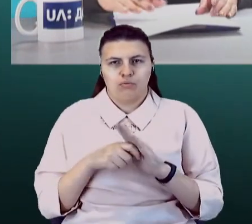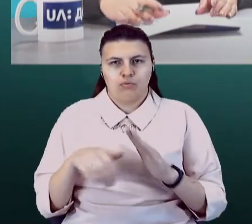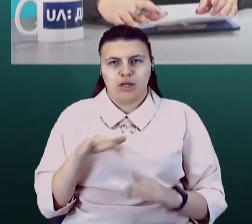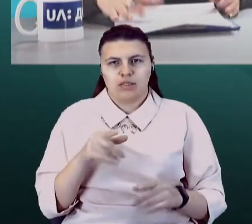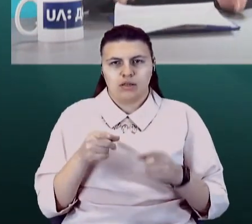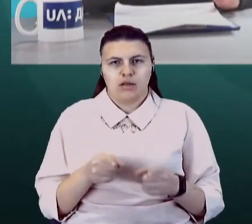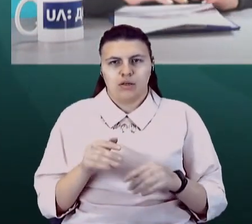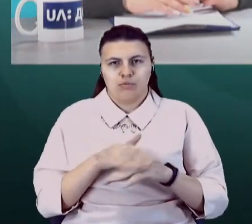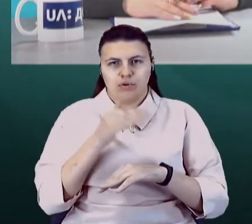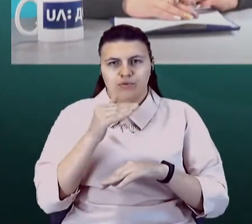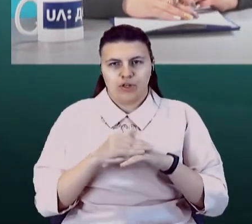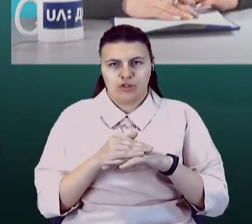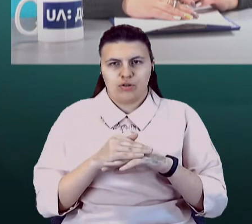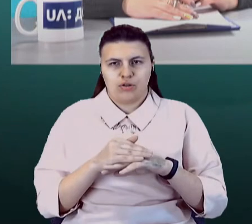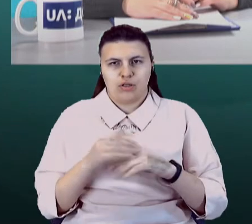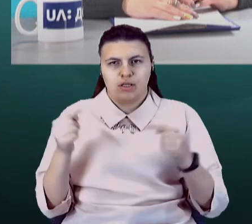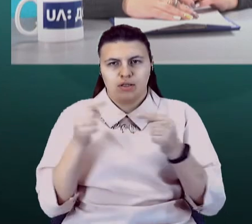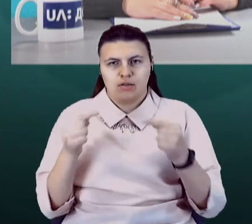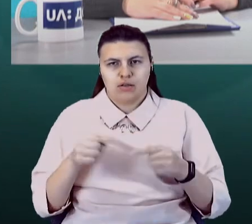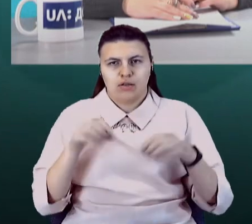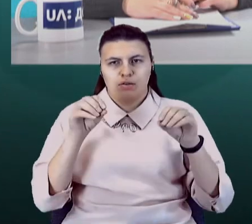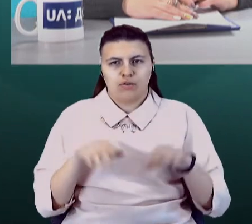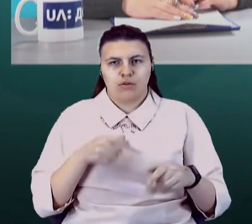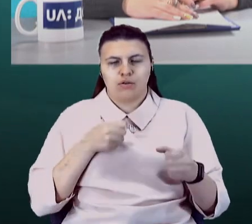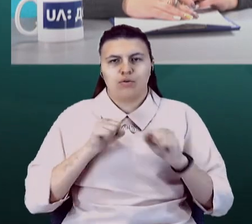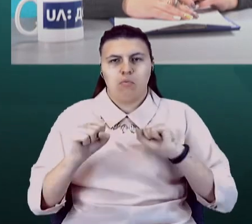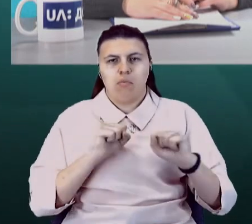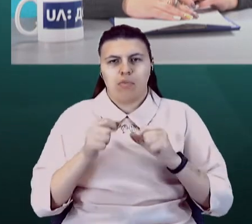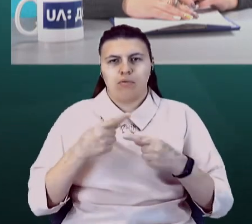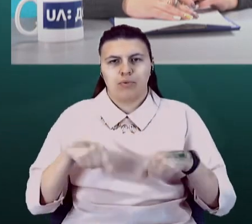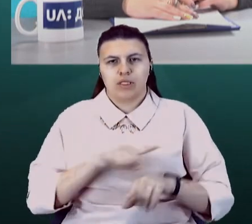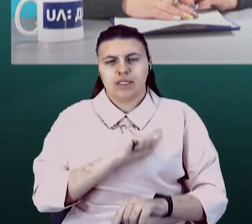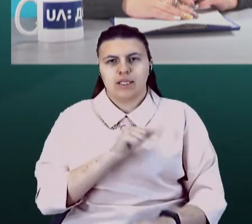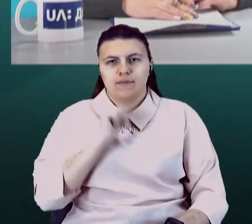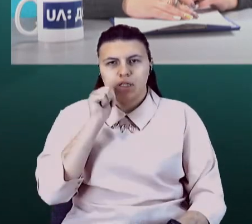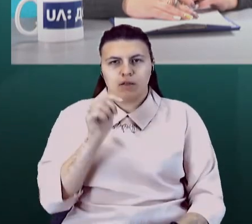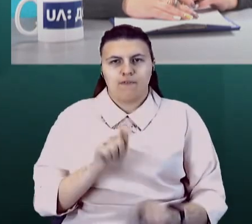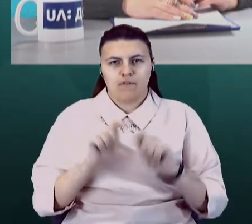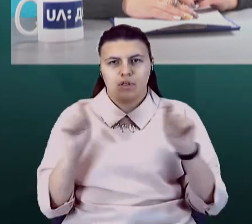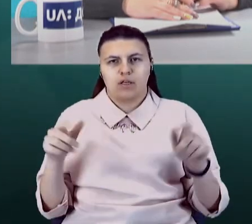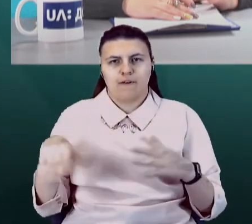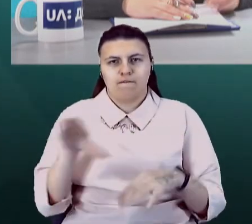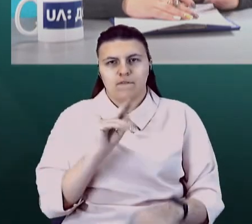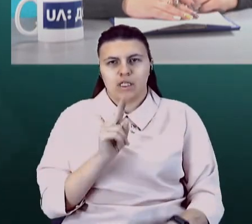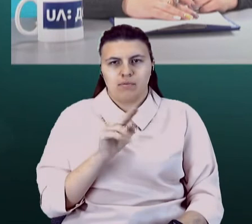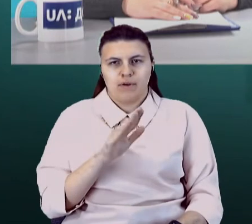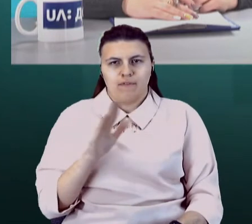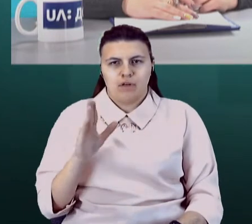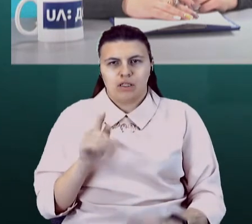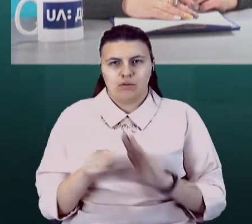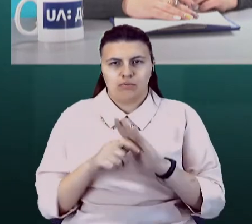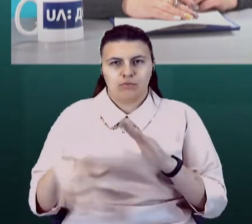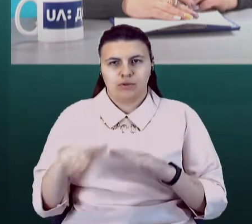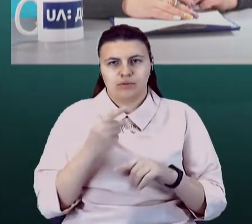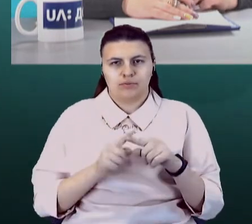вечір. Згідно з рішенням командувача об'єднаних сил, відзавтра відкриються всі КПВВ на Донбасі. Це питання сьогодні